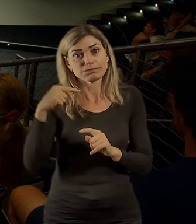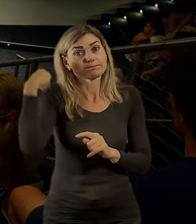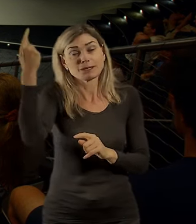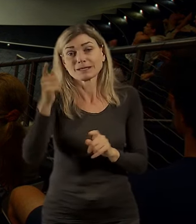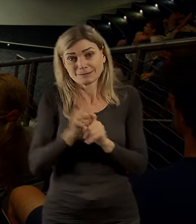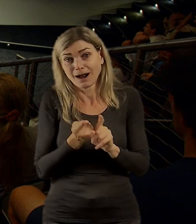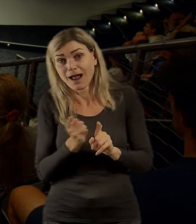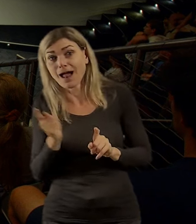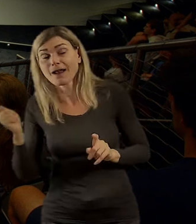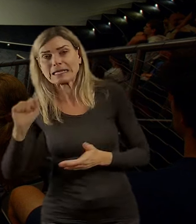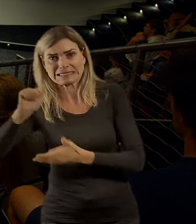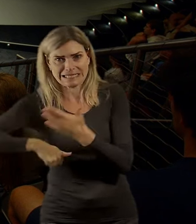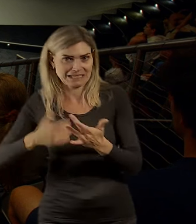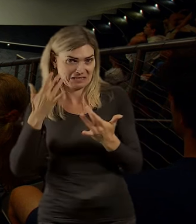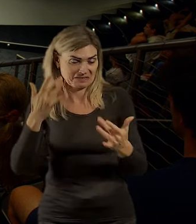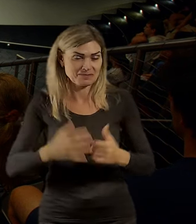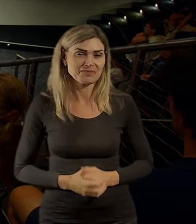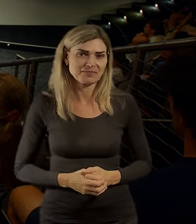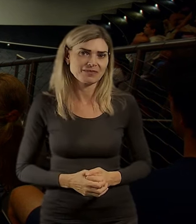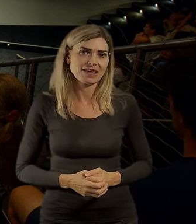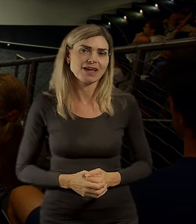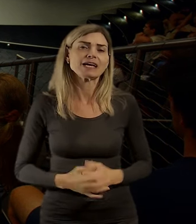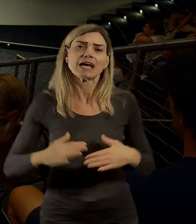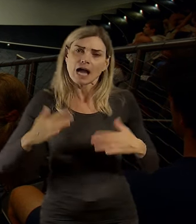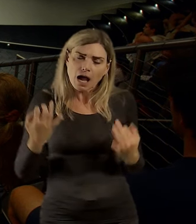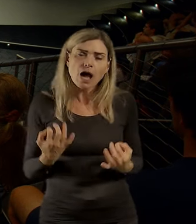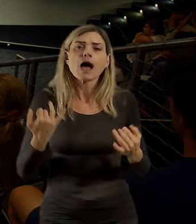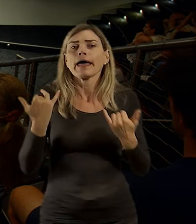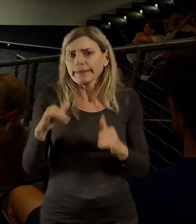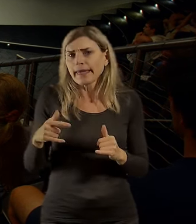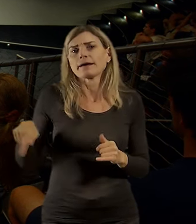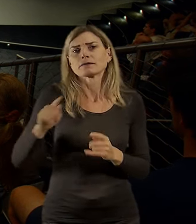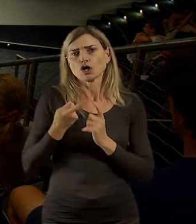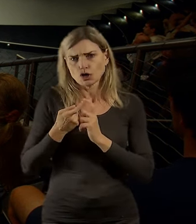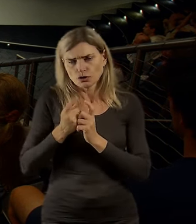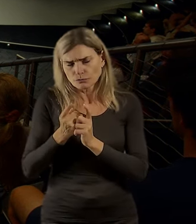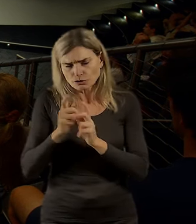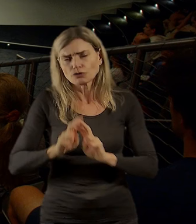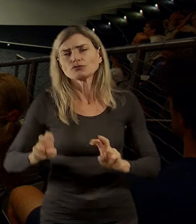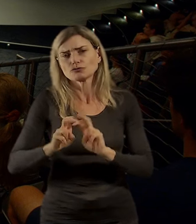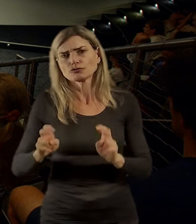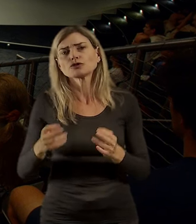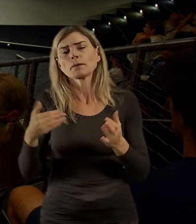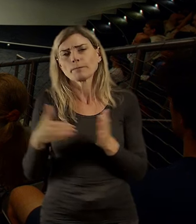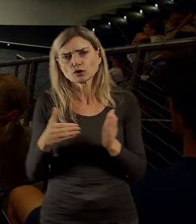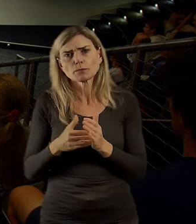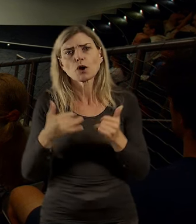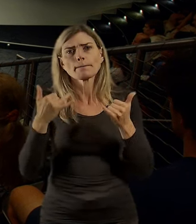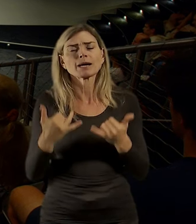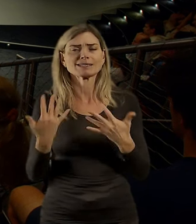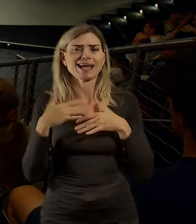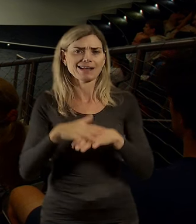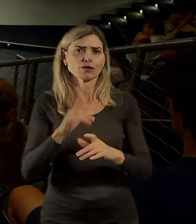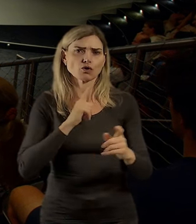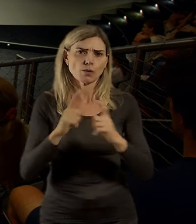Potřebujeme opravdu, myslím, že se spoustu věcí děje, tady Zdeněk zmínil tu Pražskou integrovanou doprava. Potřebujeme skutečně v tom vztahu